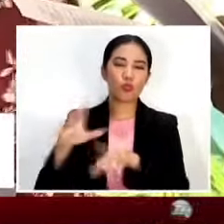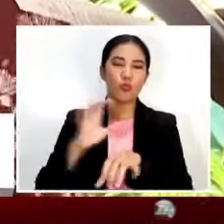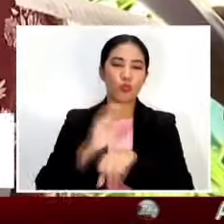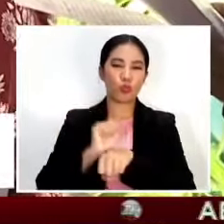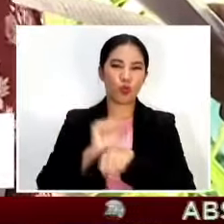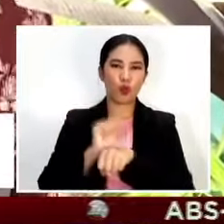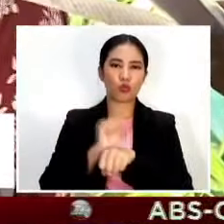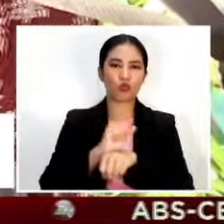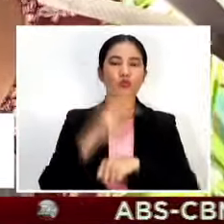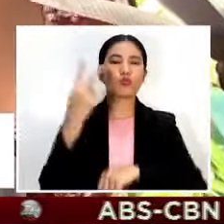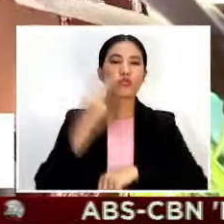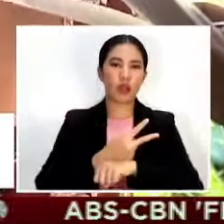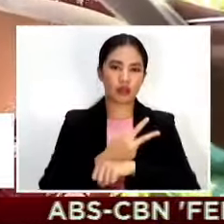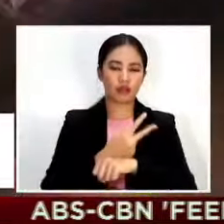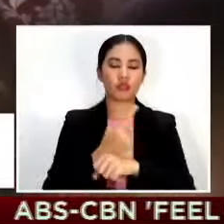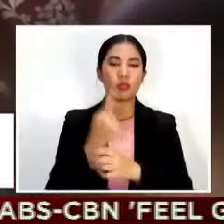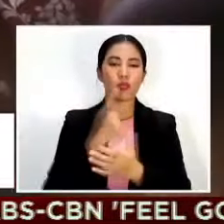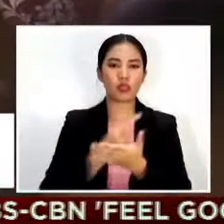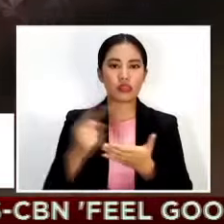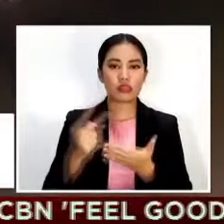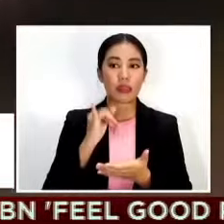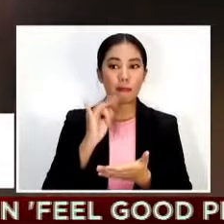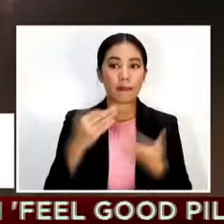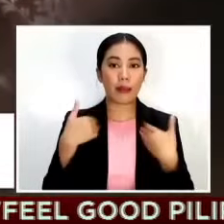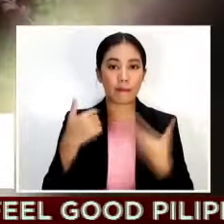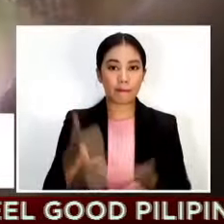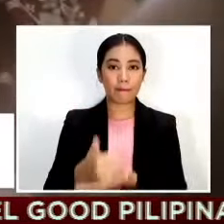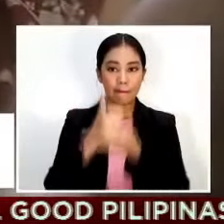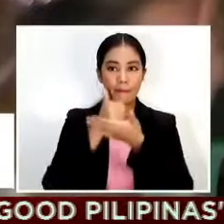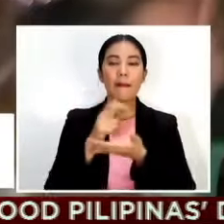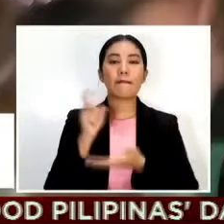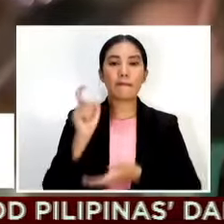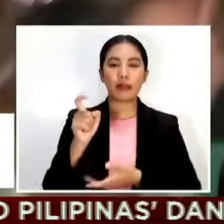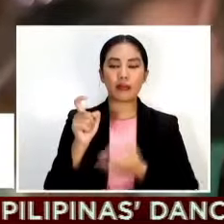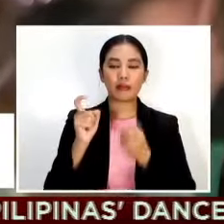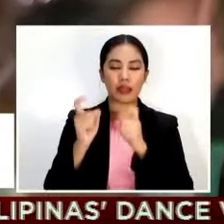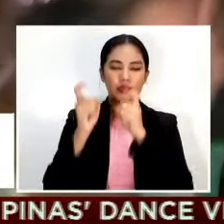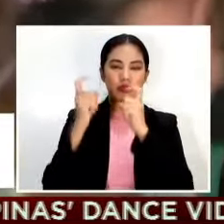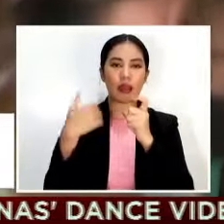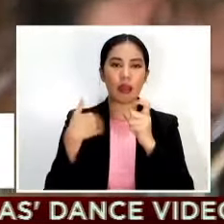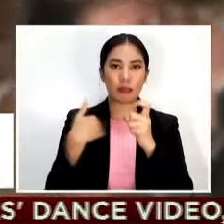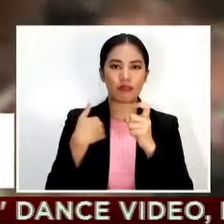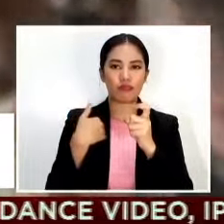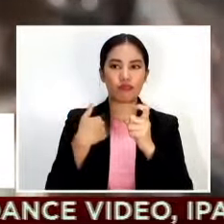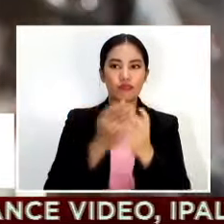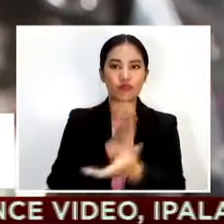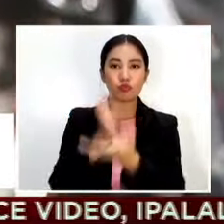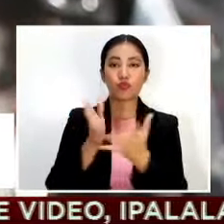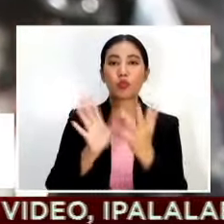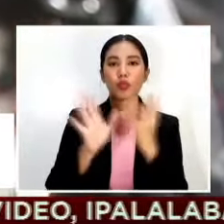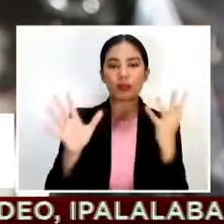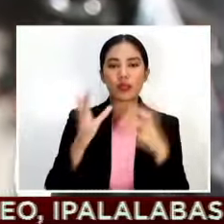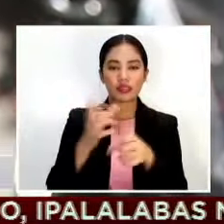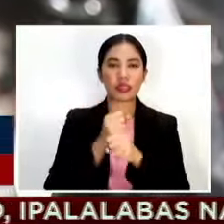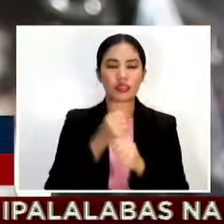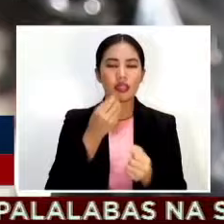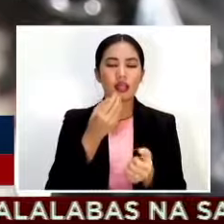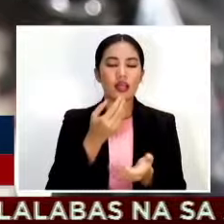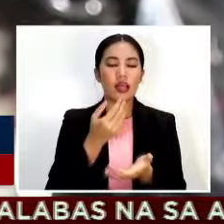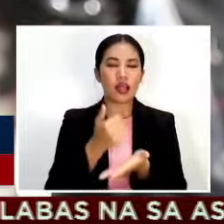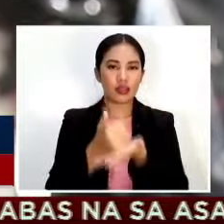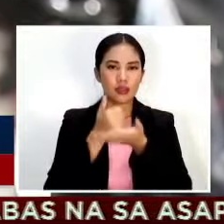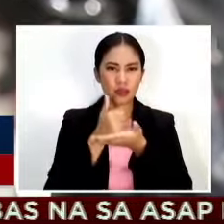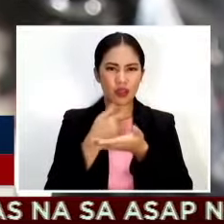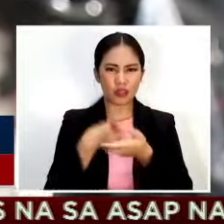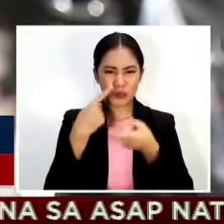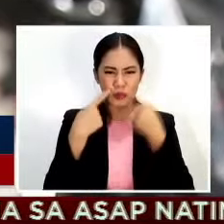sa tuwing may dumarating na ayuda agad silang pumipila para makakuha ng tulong naiyak ako dahil yung mga requirements ko